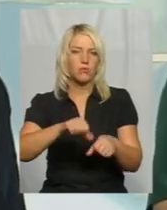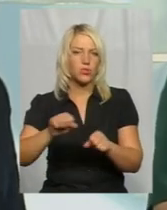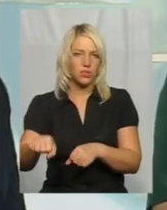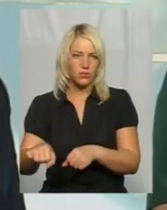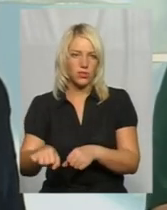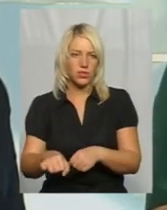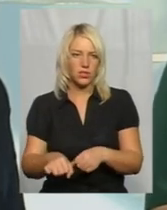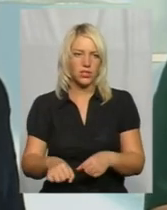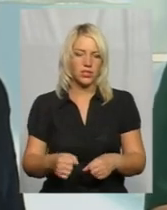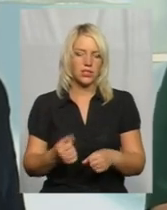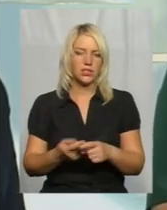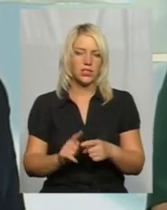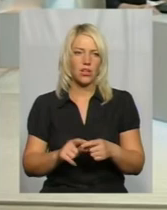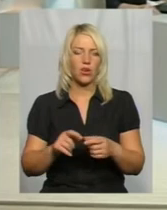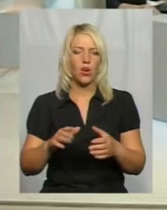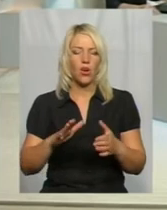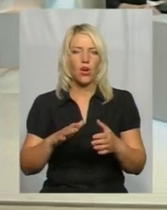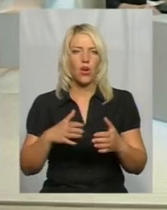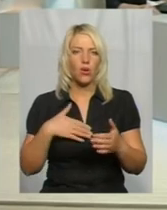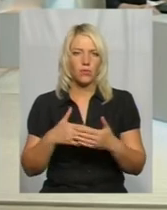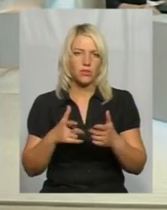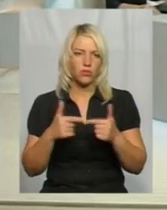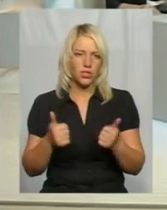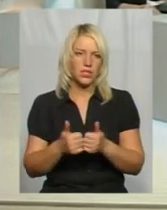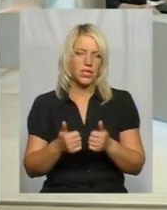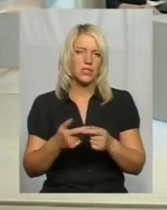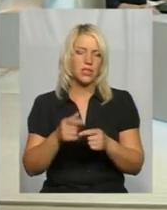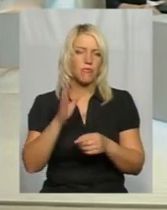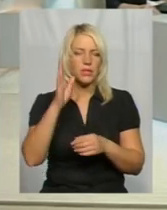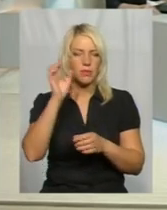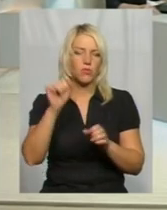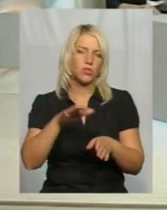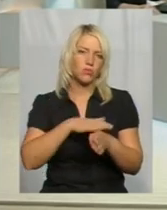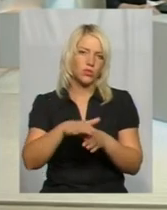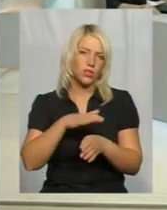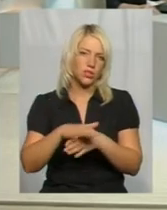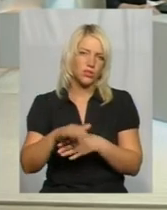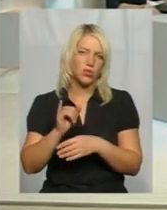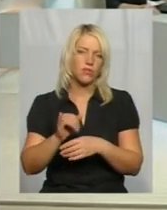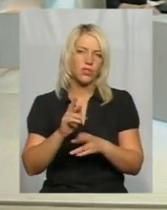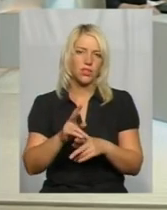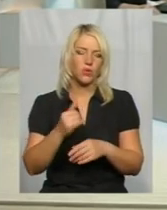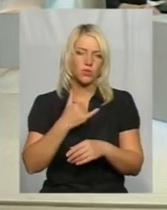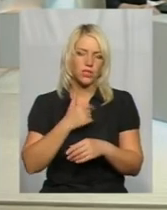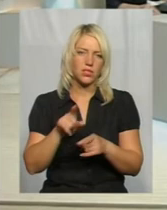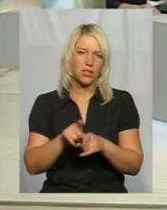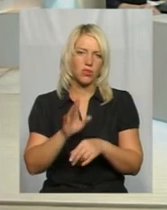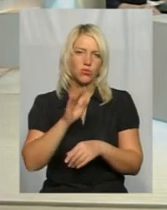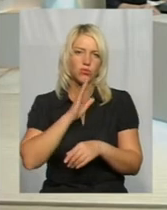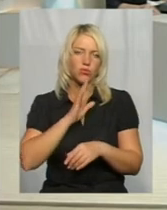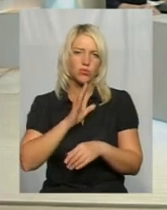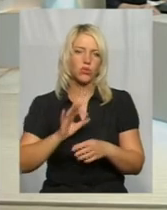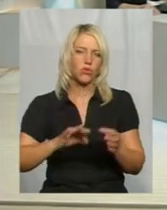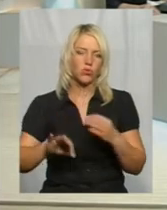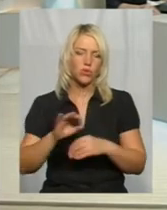даної громадської організації, і також, я думаю, в перспективі можна реалізовувати. І як в нас, так і в жіночих консультаціях